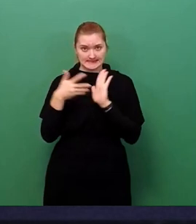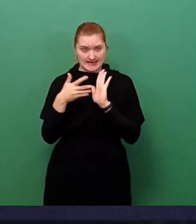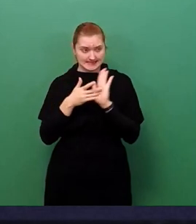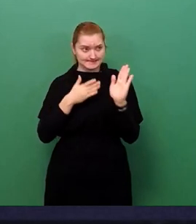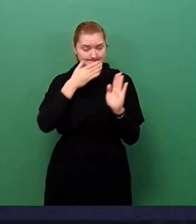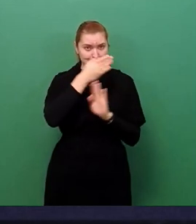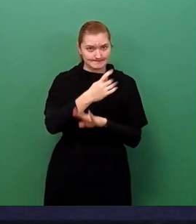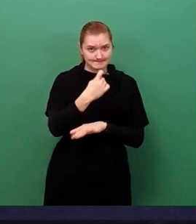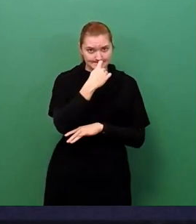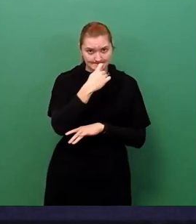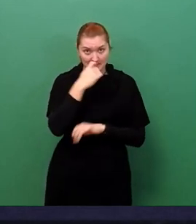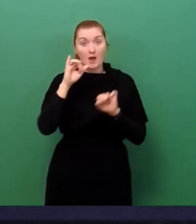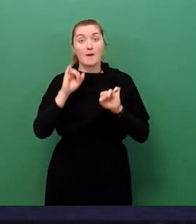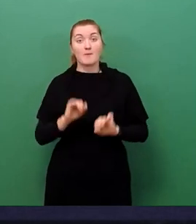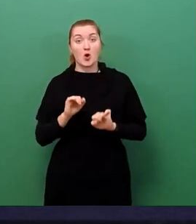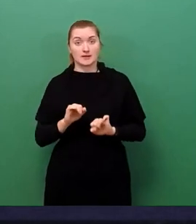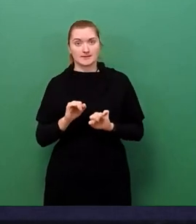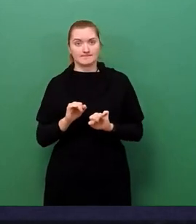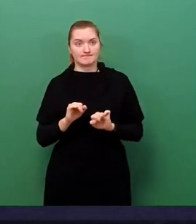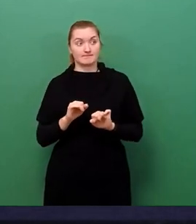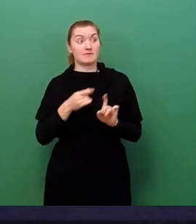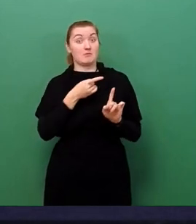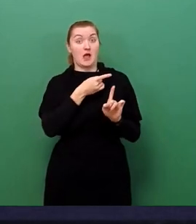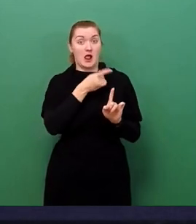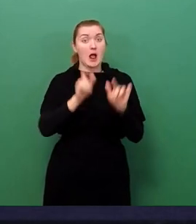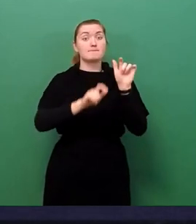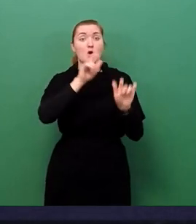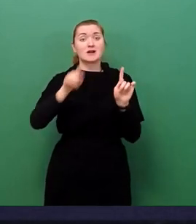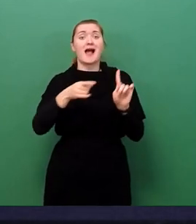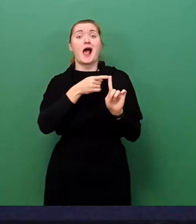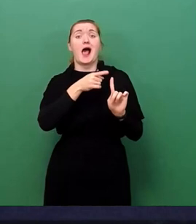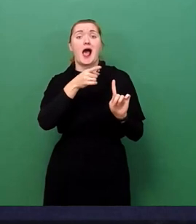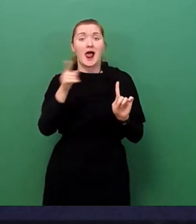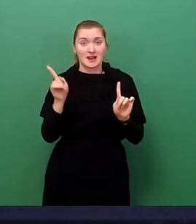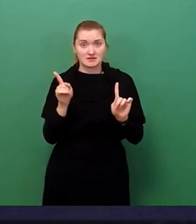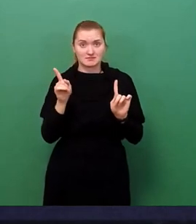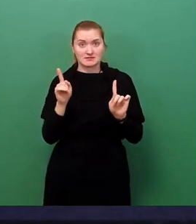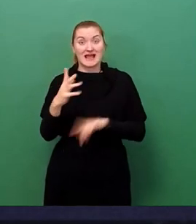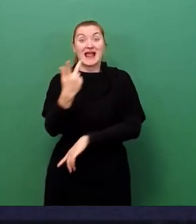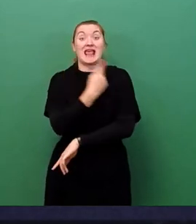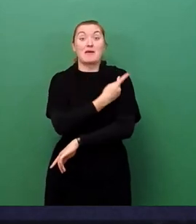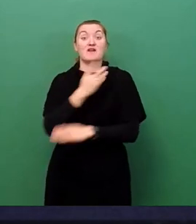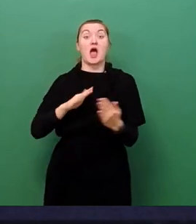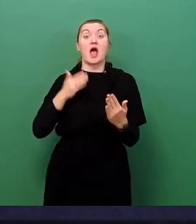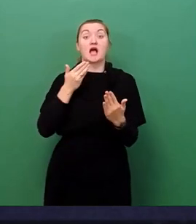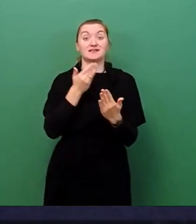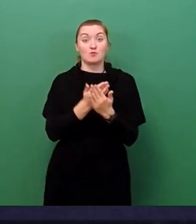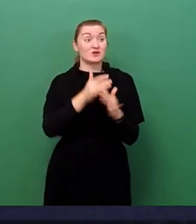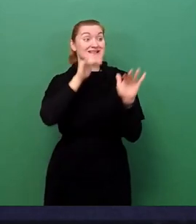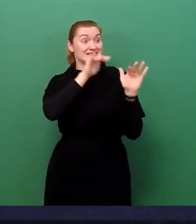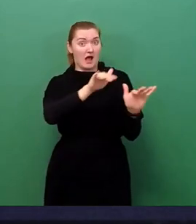mittlerweile allen Bürgerinnen und Bürgern ein unmittelbares Impfangebot gemacht werden kann,